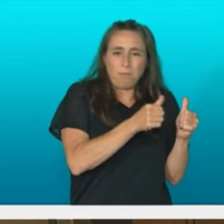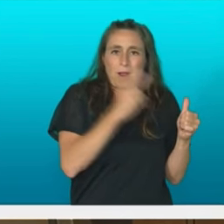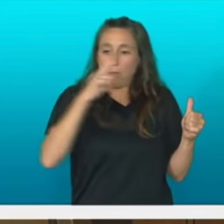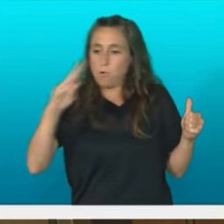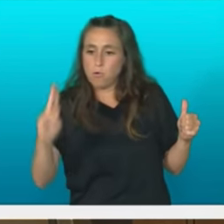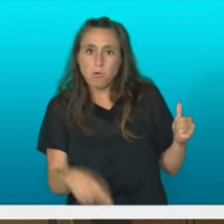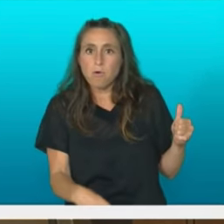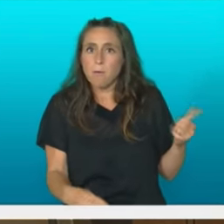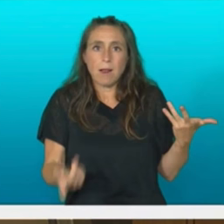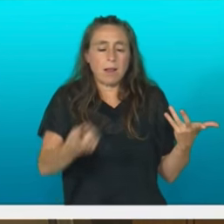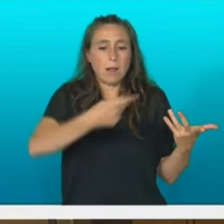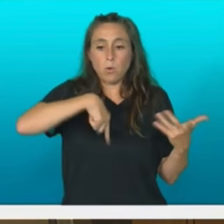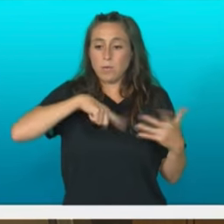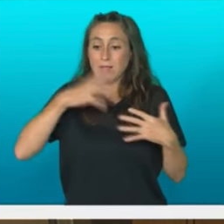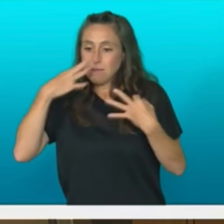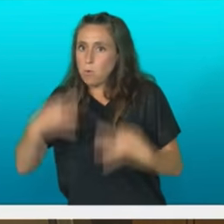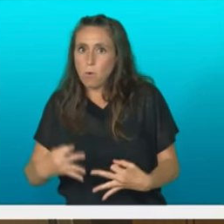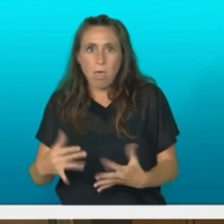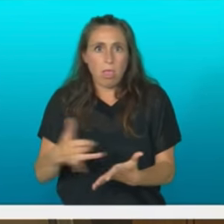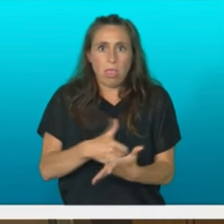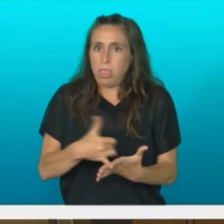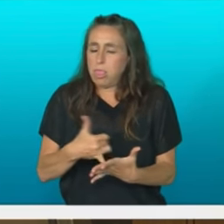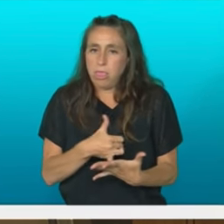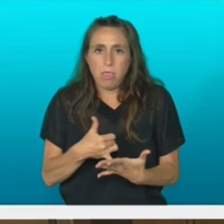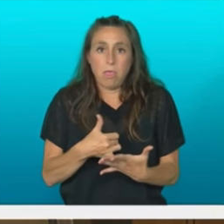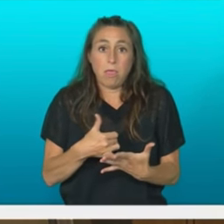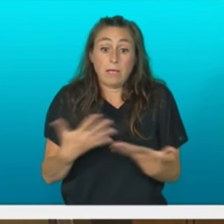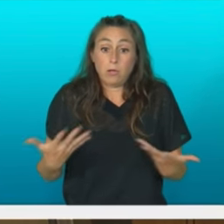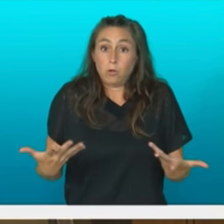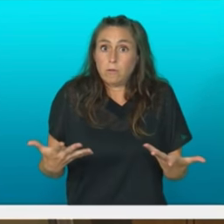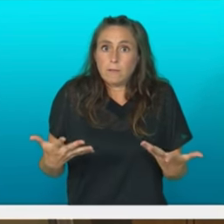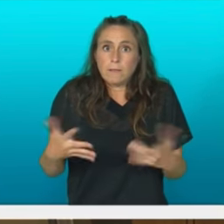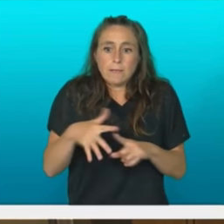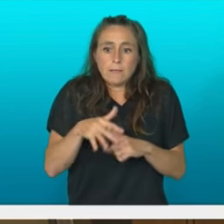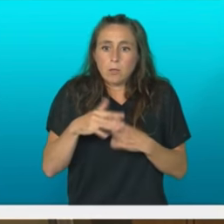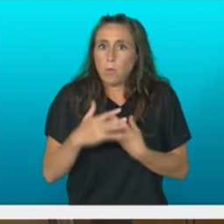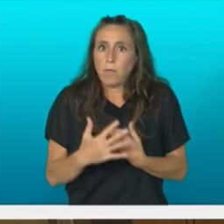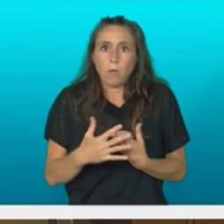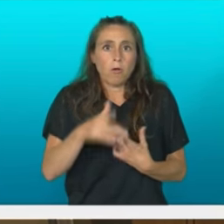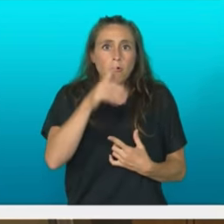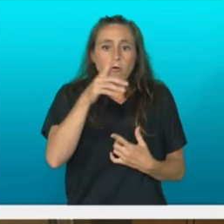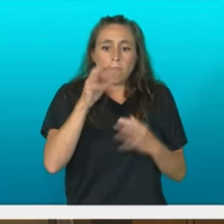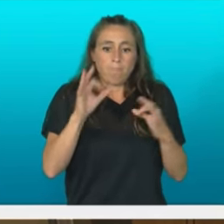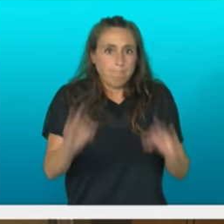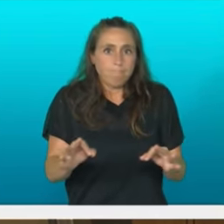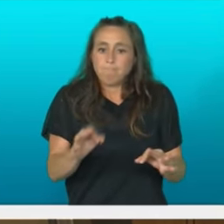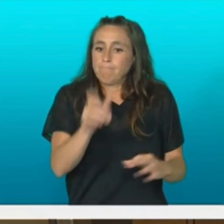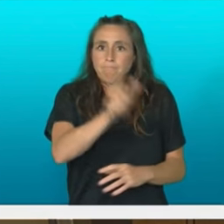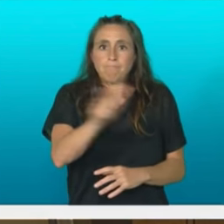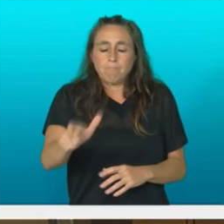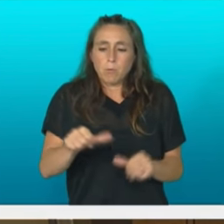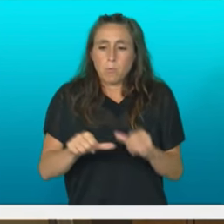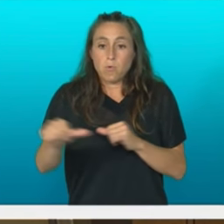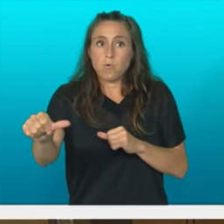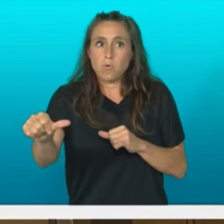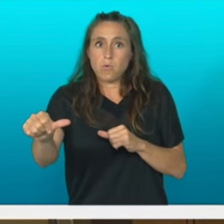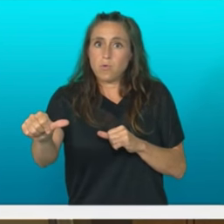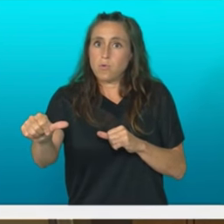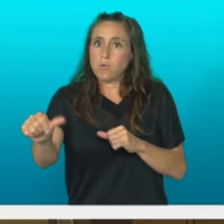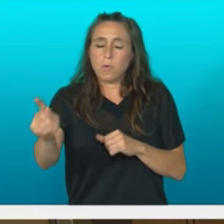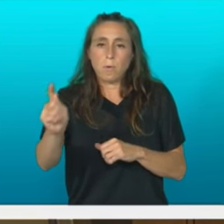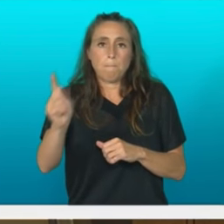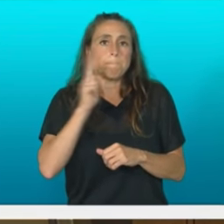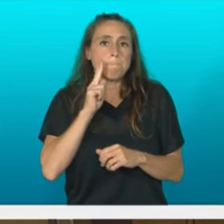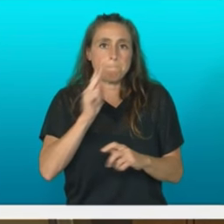hamiltzen. Eta testu inguru horretan, erritarrak bertigoa nabaridu, etorkizunarekiko beldurra. Eta